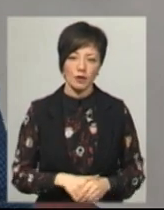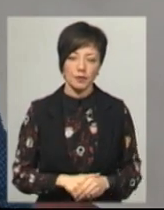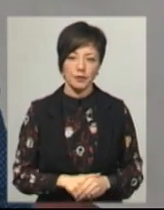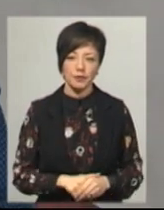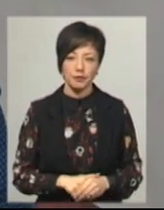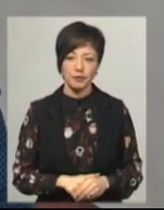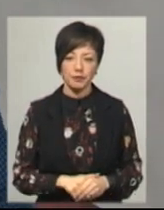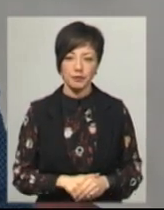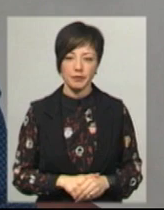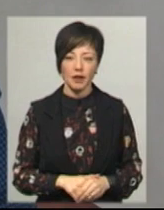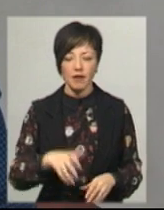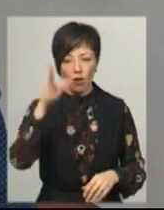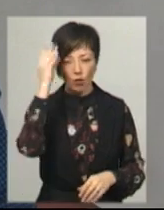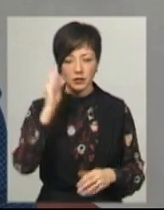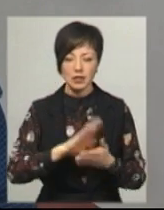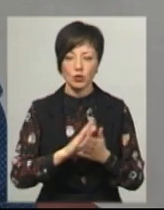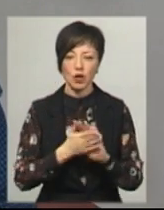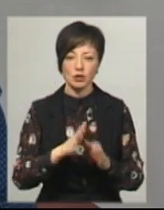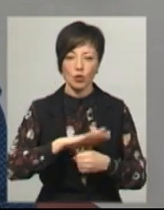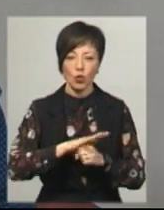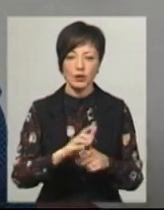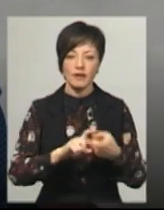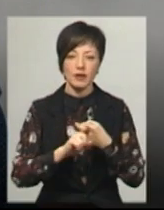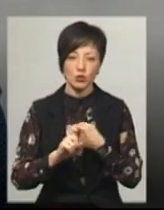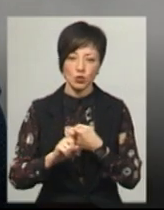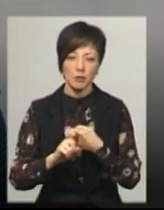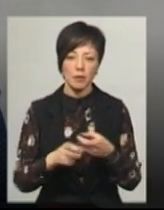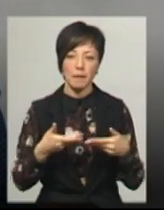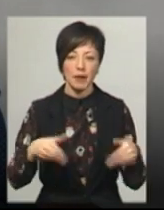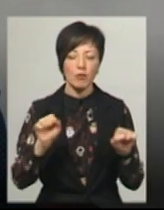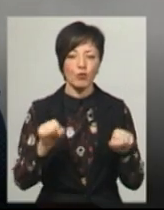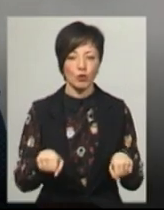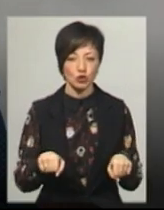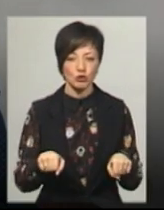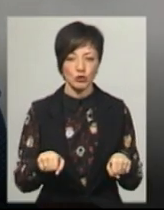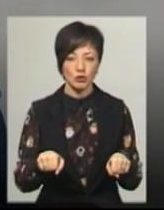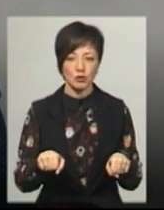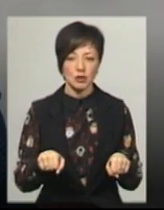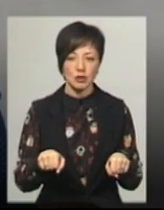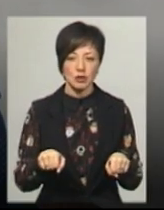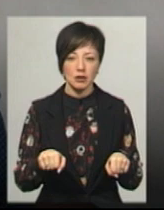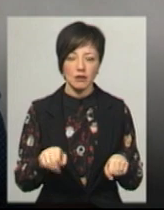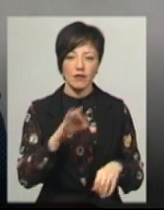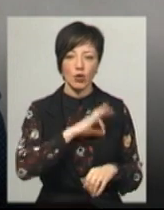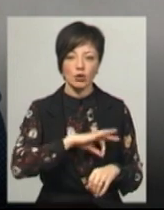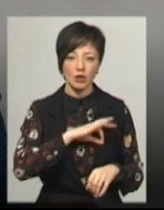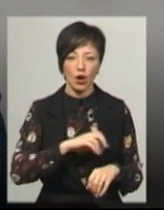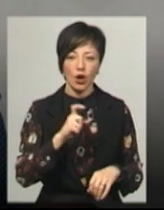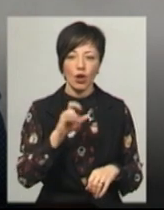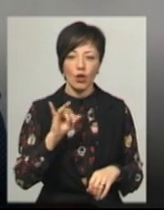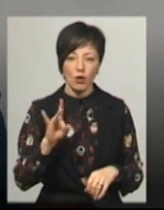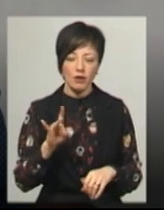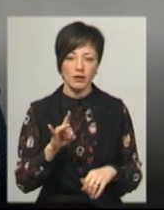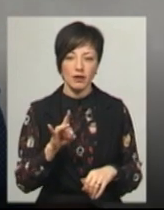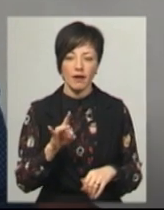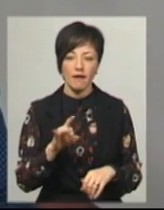Враховуючи ситуацію з коронавірусом, ми можемо в якійсь мірі використовувати хлорне вапно,